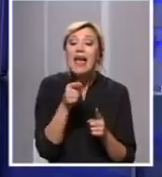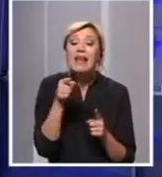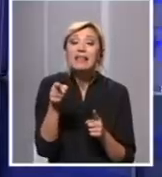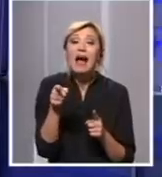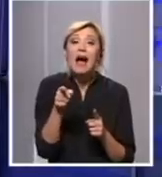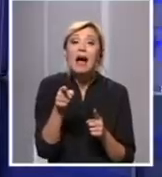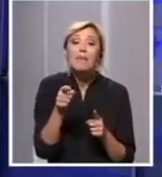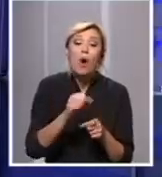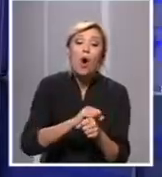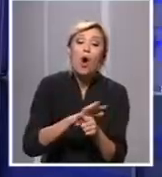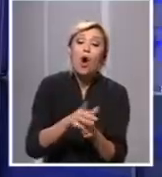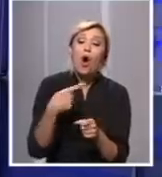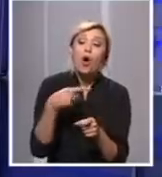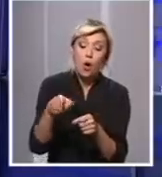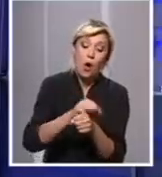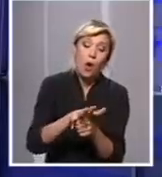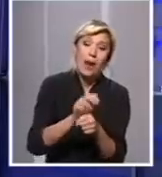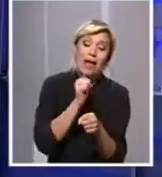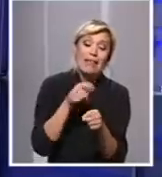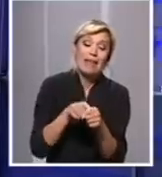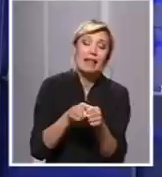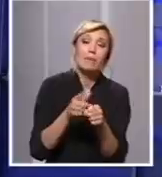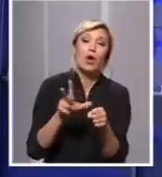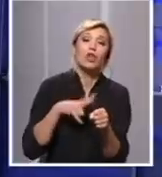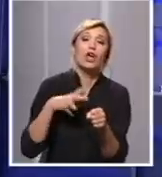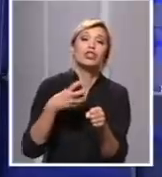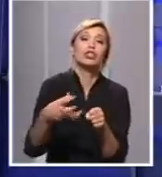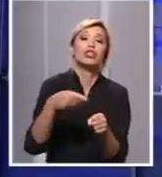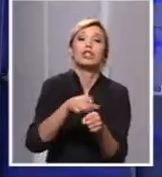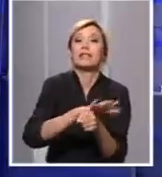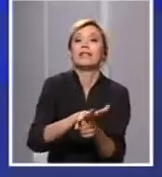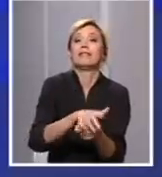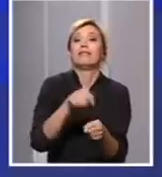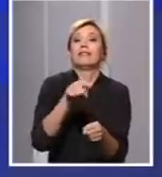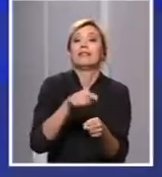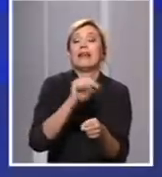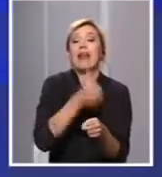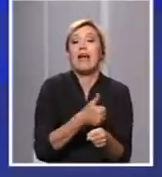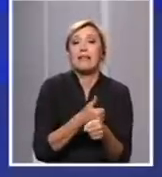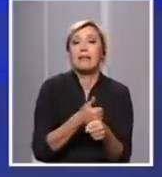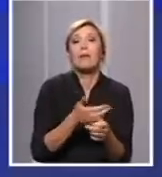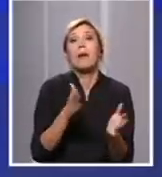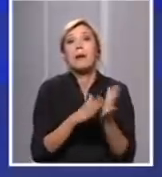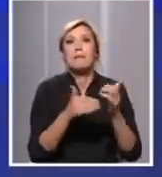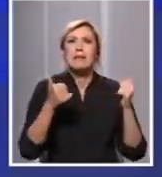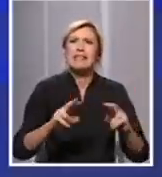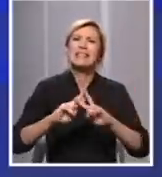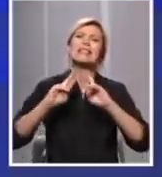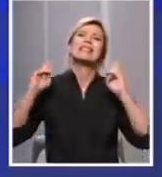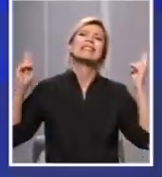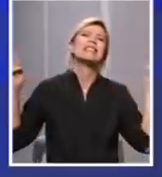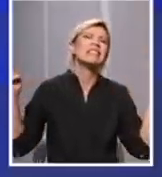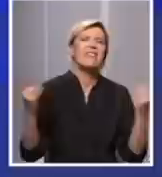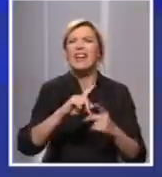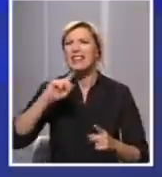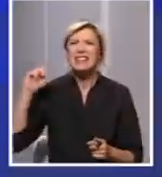tlo da obstane. Kada bi se sada čitavo čovečanstvo, znači što znamo da nije moguće, a ne znamo